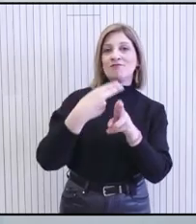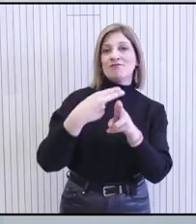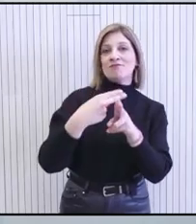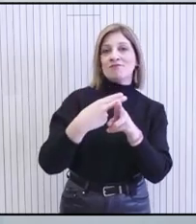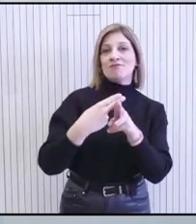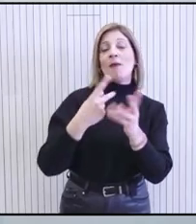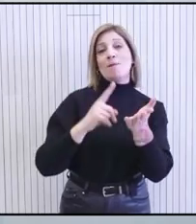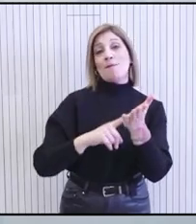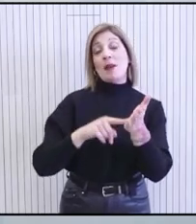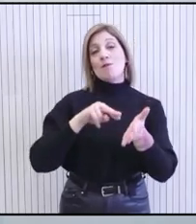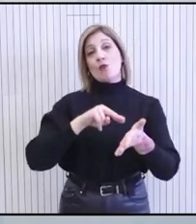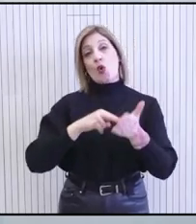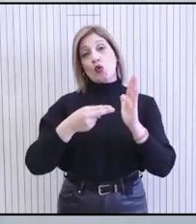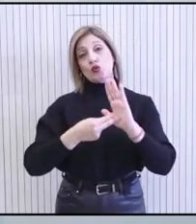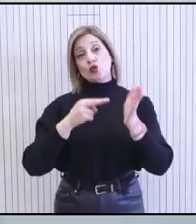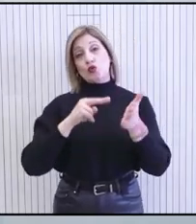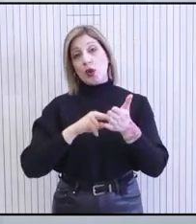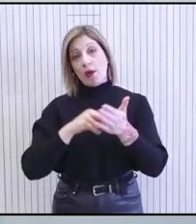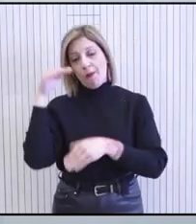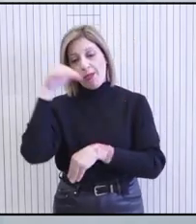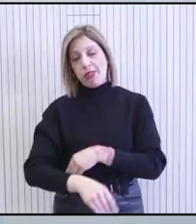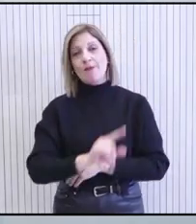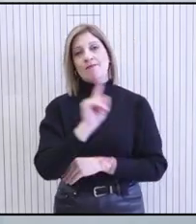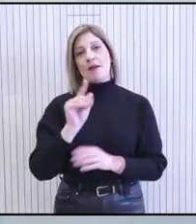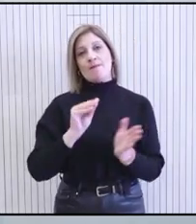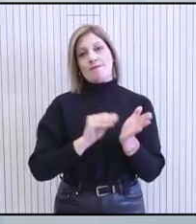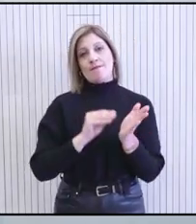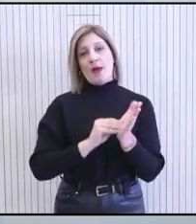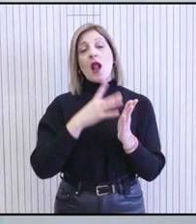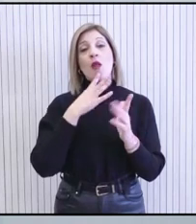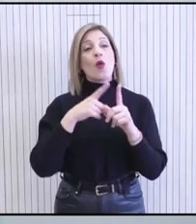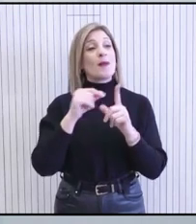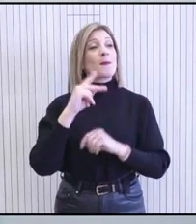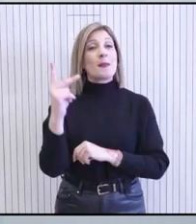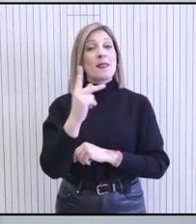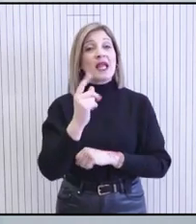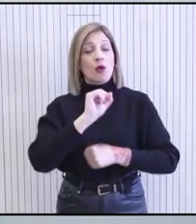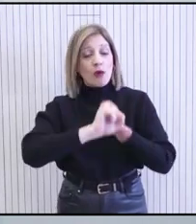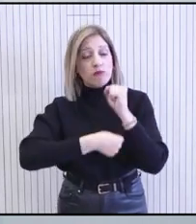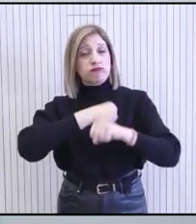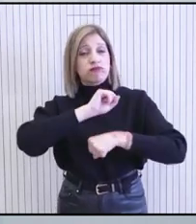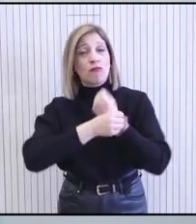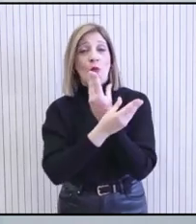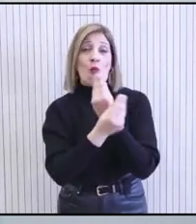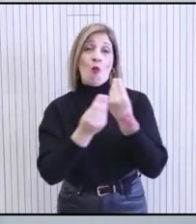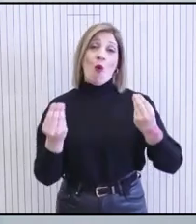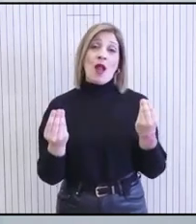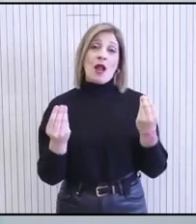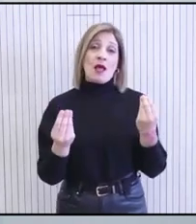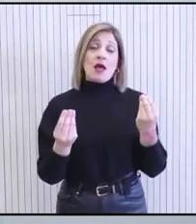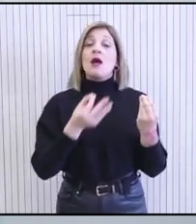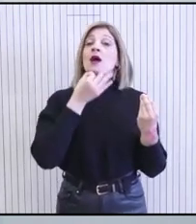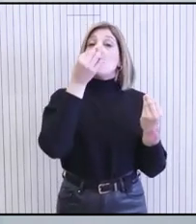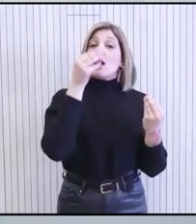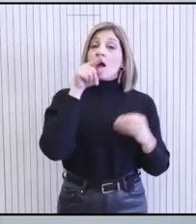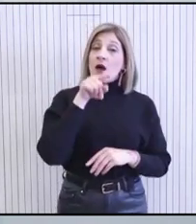πρέπει να είμαστε πολύ προσεκτικοί να μην ρισκάρουμε τα όσα η κυπριακή κοινωνία με κόπους και μόχθους έχει πετύχει. Λέγοντας